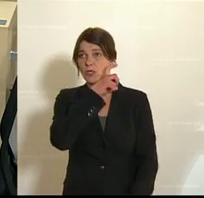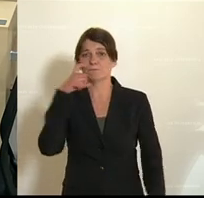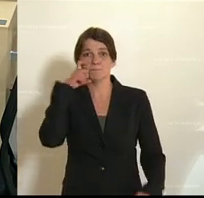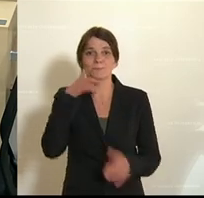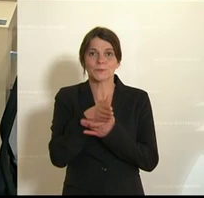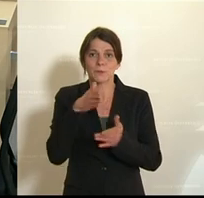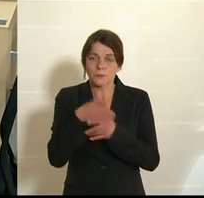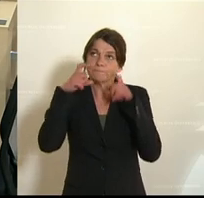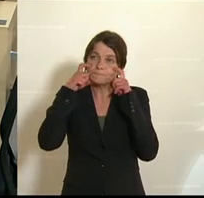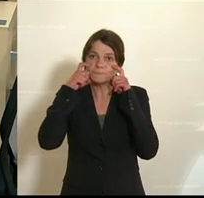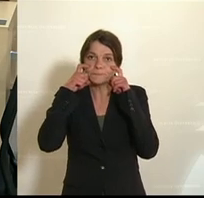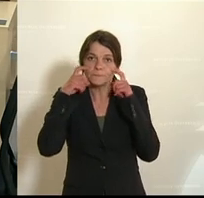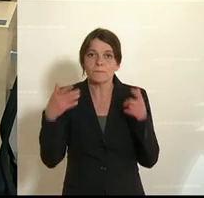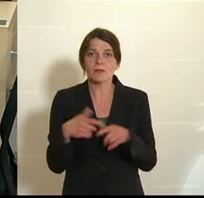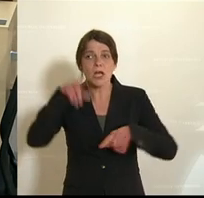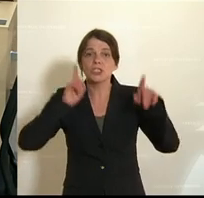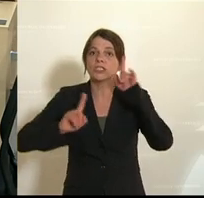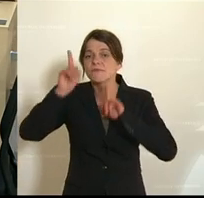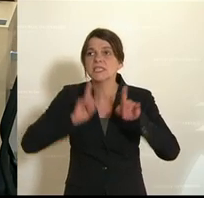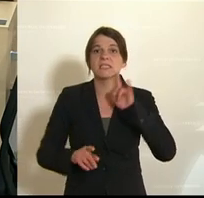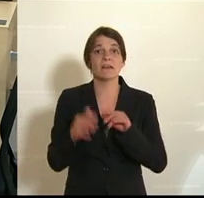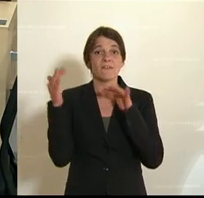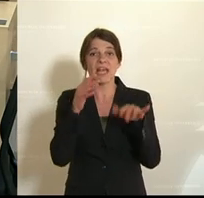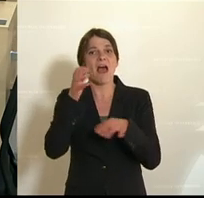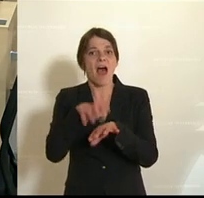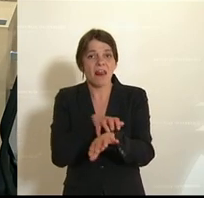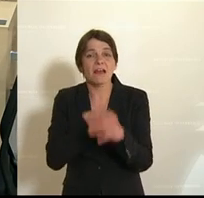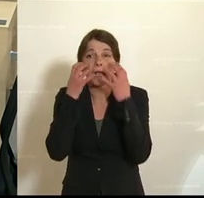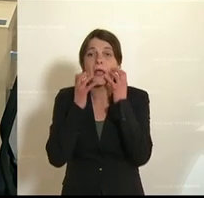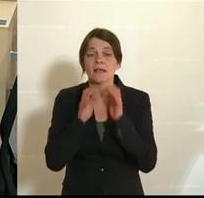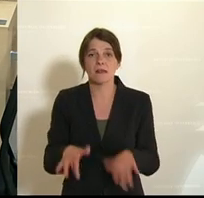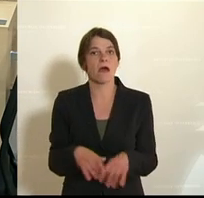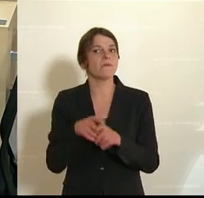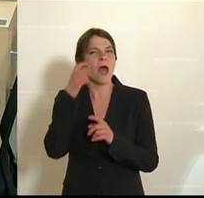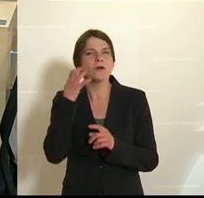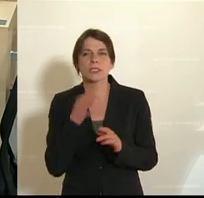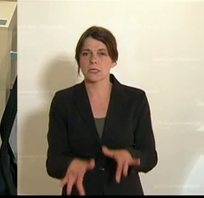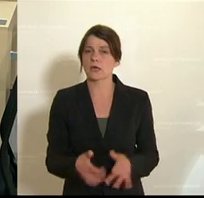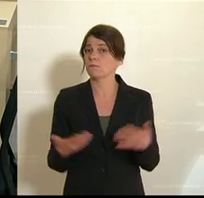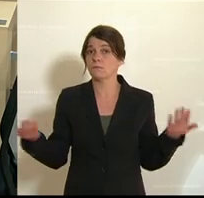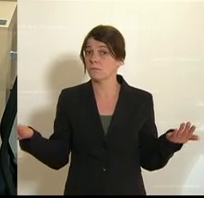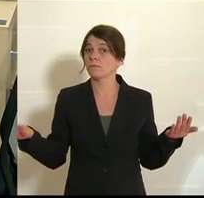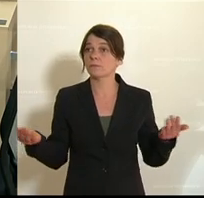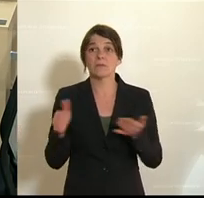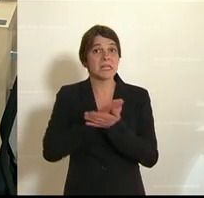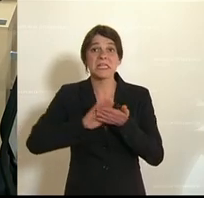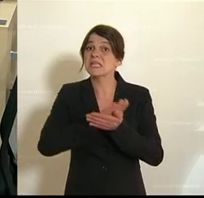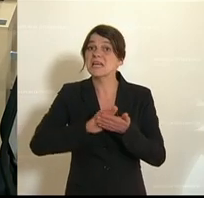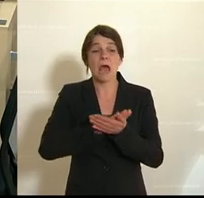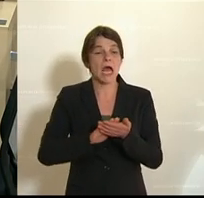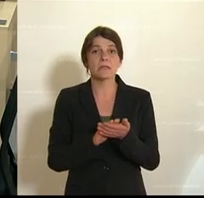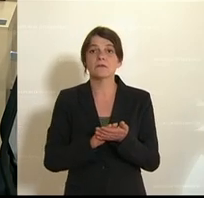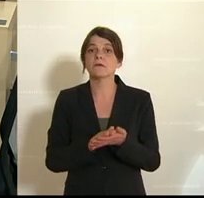Ding, wärmann in der Mund zu behalten. Man schwitzt drunter, viele haben Allergien bekommen, viele haben Ausschläge bekommen. Niemand